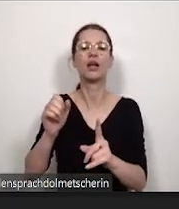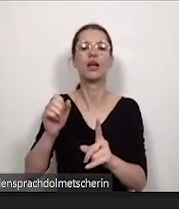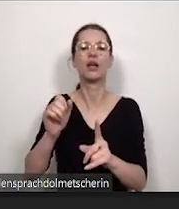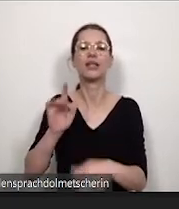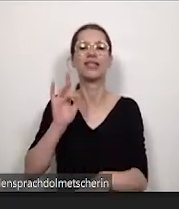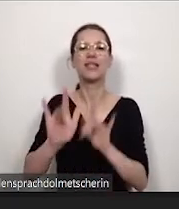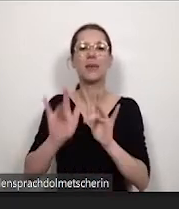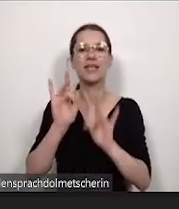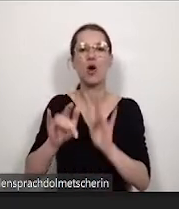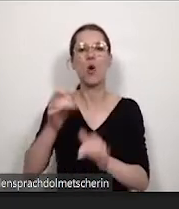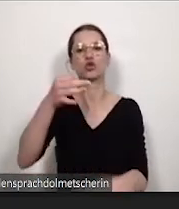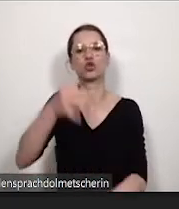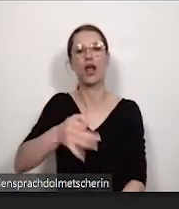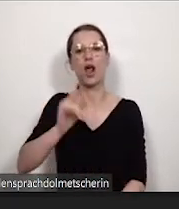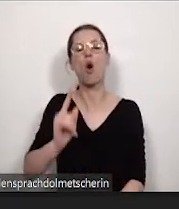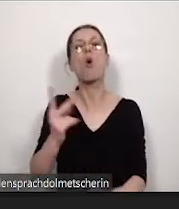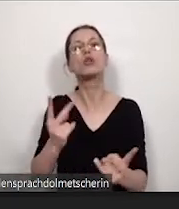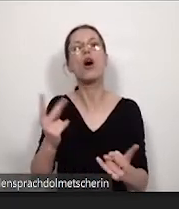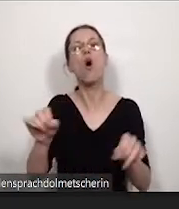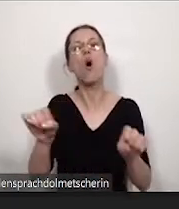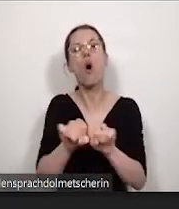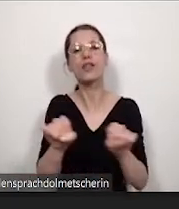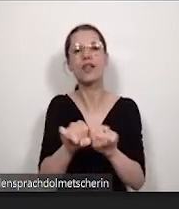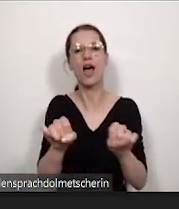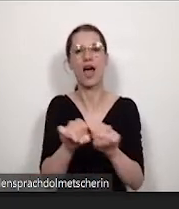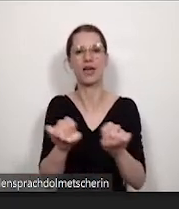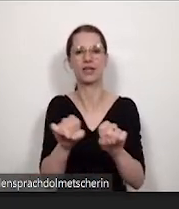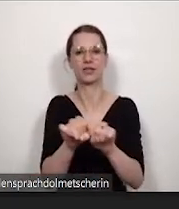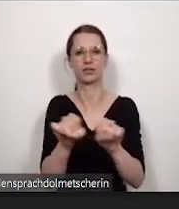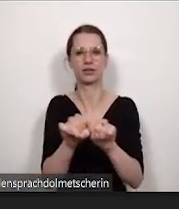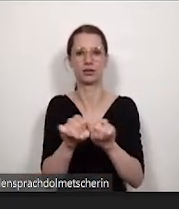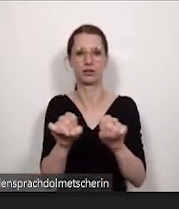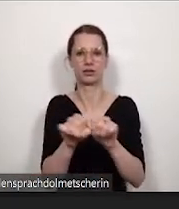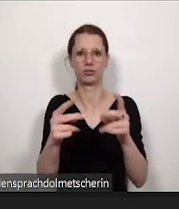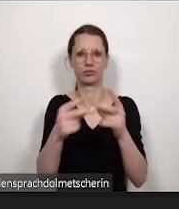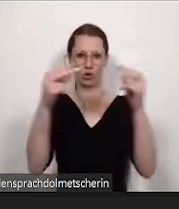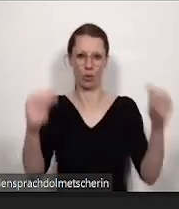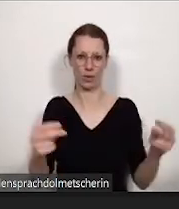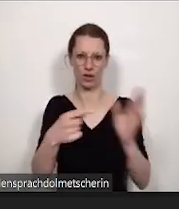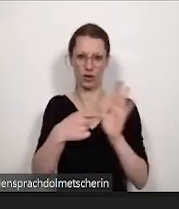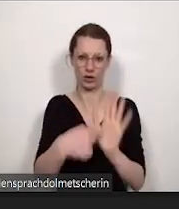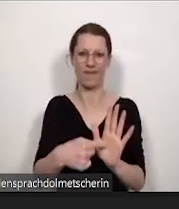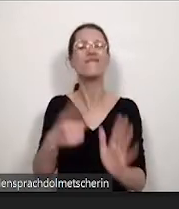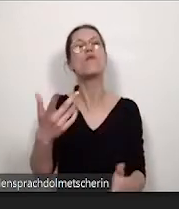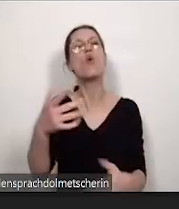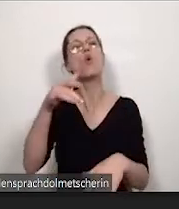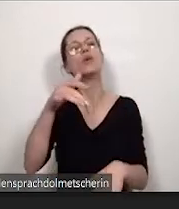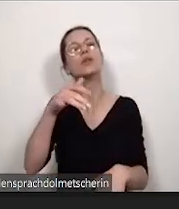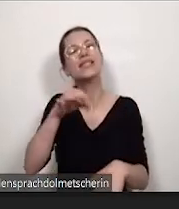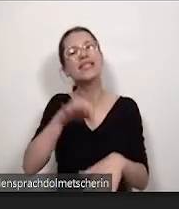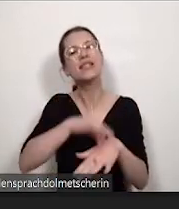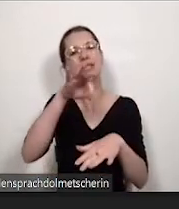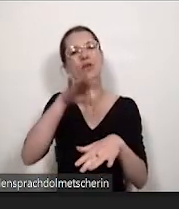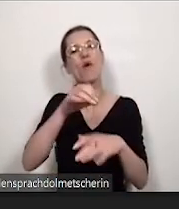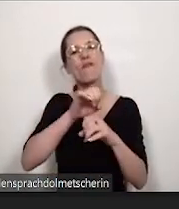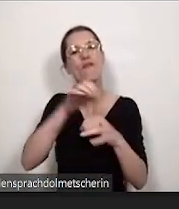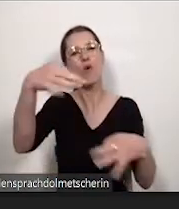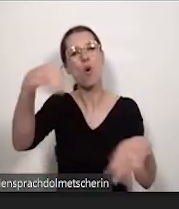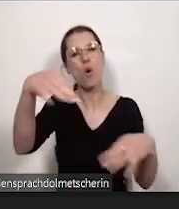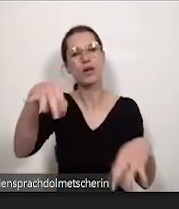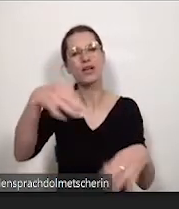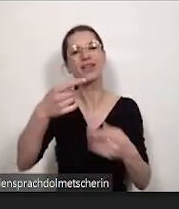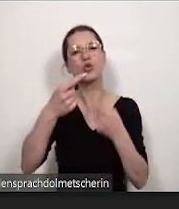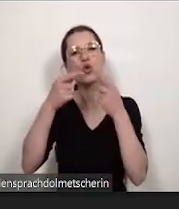Compact, wo sehr viele Medienprodukte zu finden sind. Die Sensibilisierungsfolie studieren ohne Barrieren an der Goethe